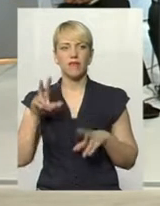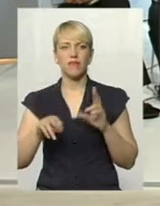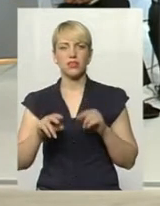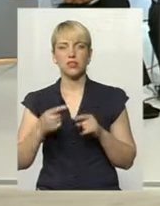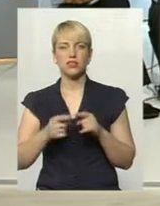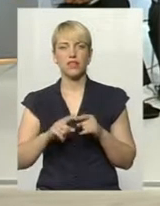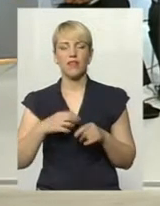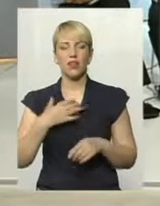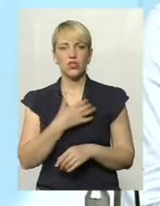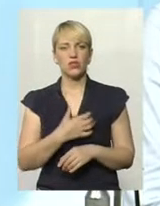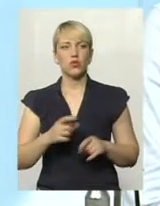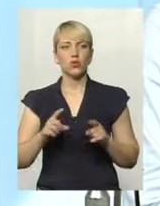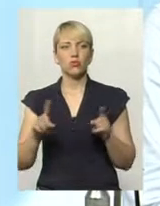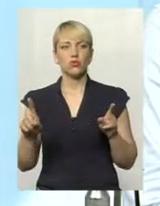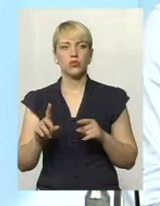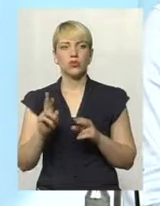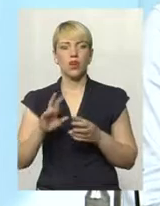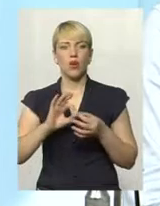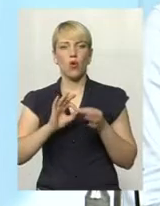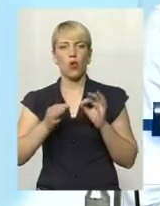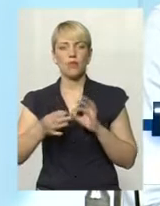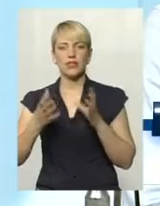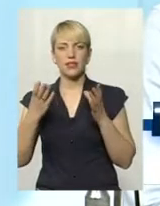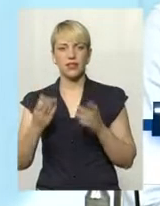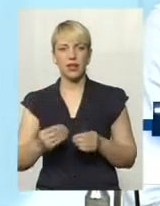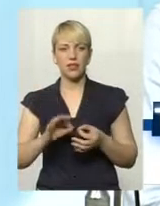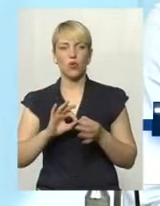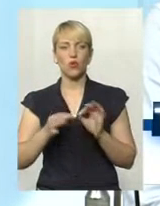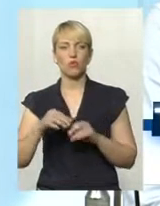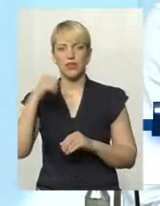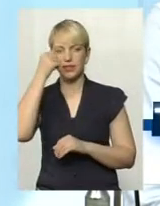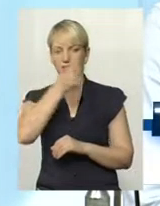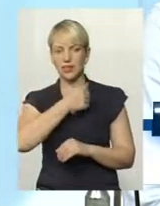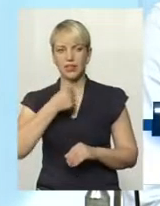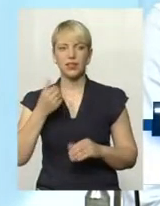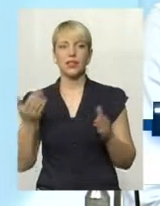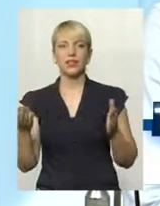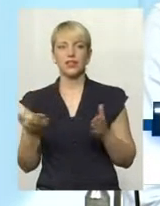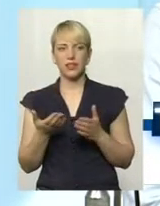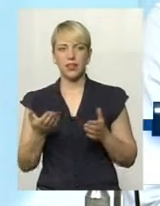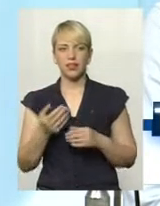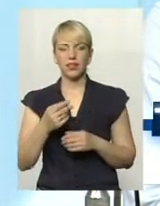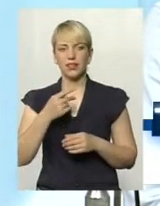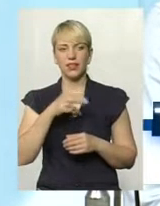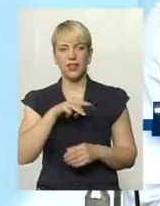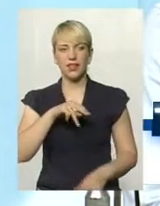важливо, тому що як Олімпійський день, як Олімпійський урок, який, до речі, Домашенко